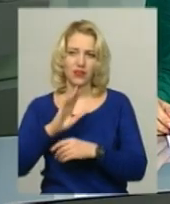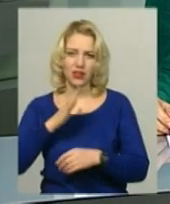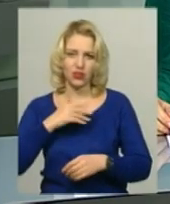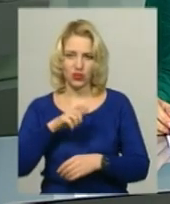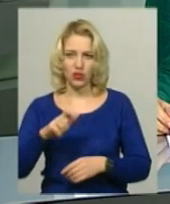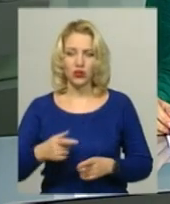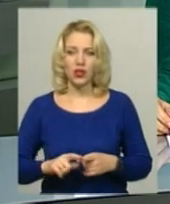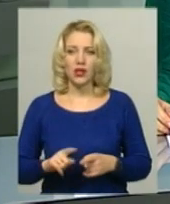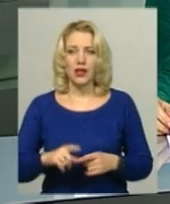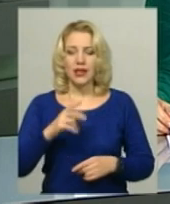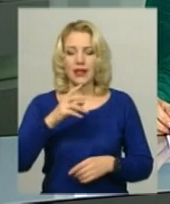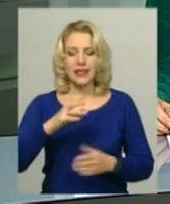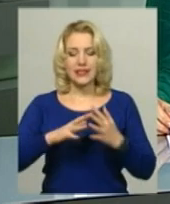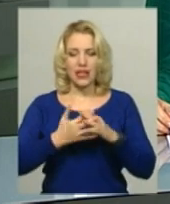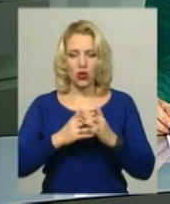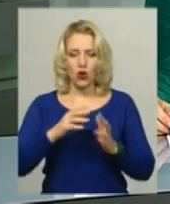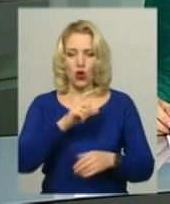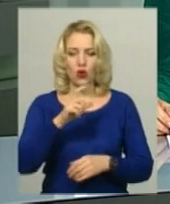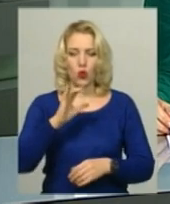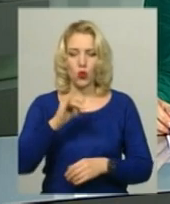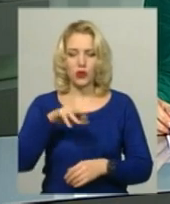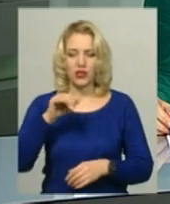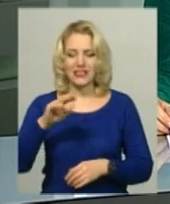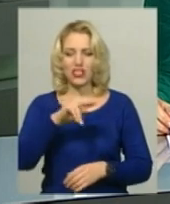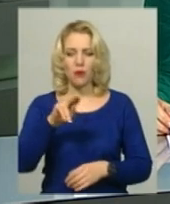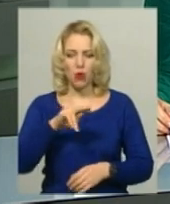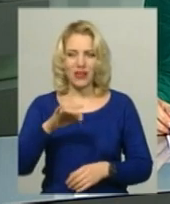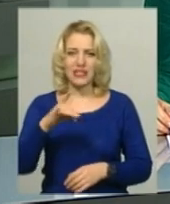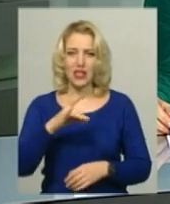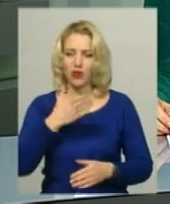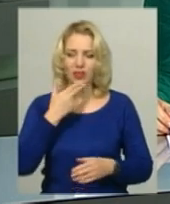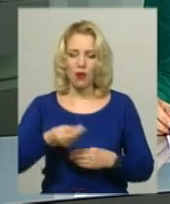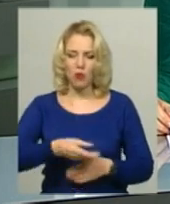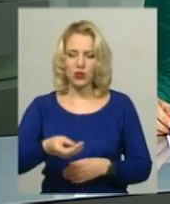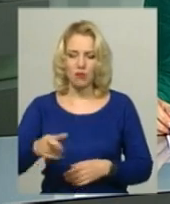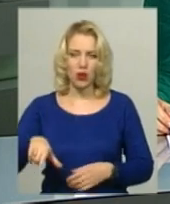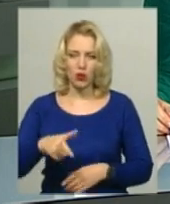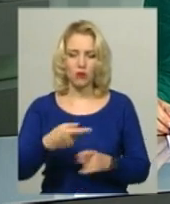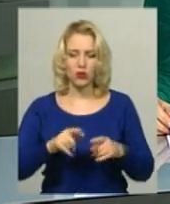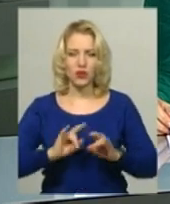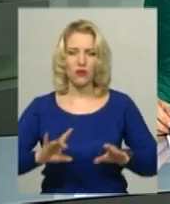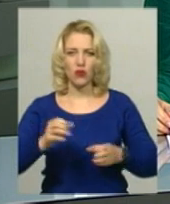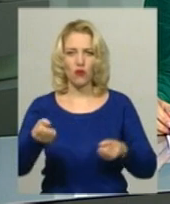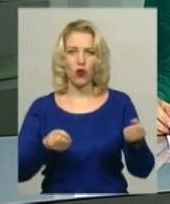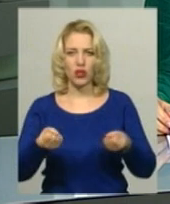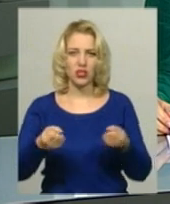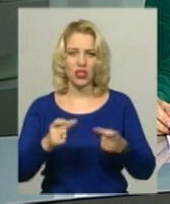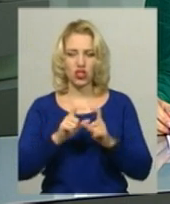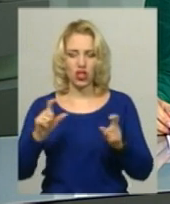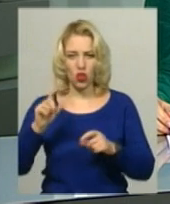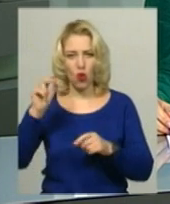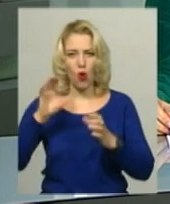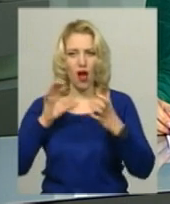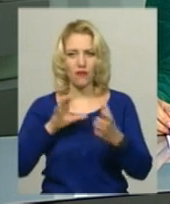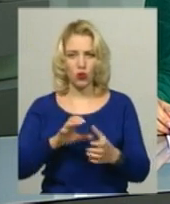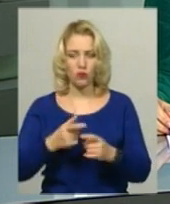Спочатку зими у селі Кутківсь і Чемровецького району не посипають дороги. Про це в нашій редакції розповів водій шкільного автобусу Олег Храплюк.